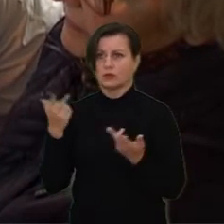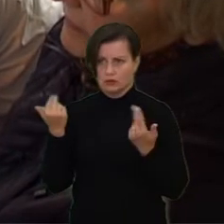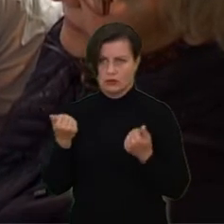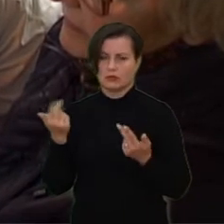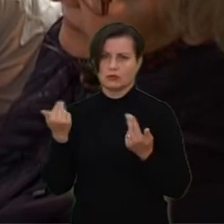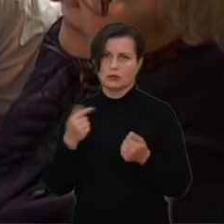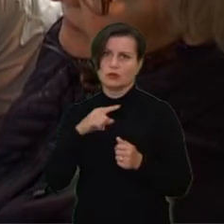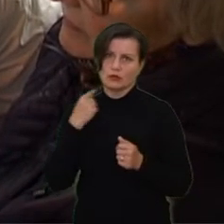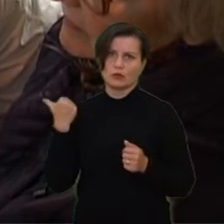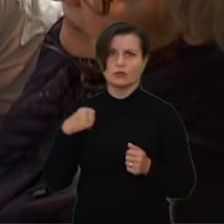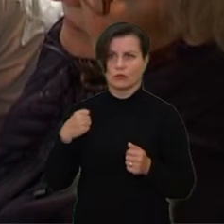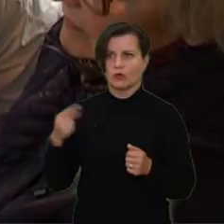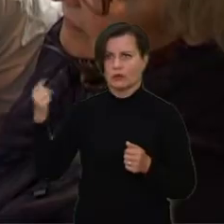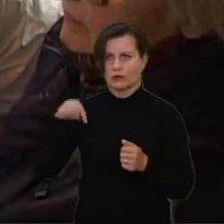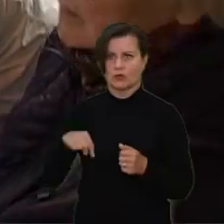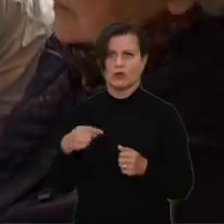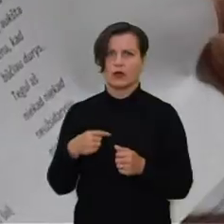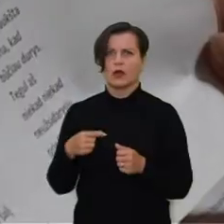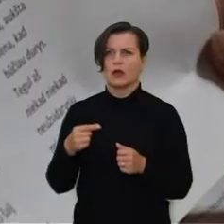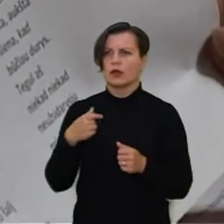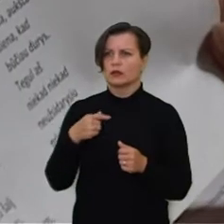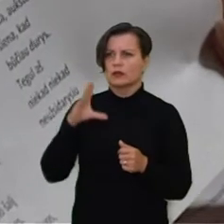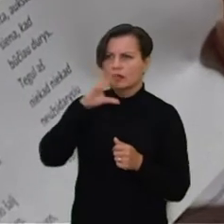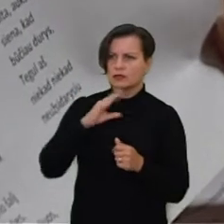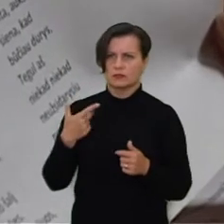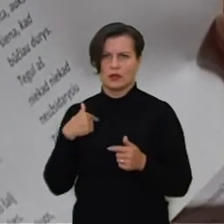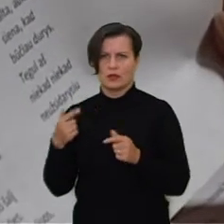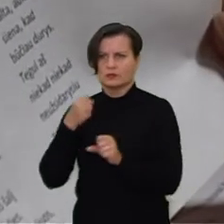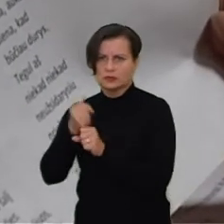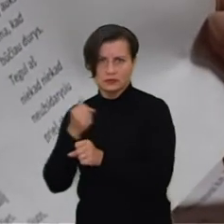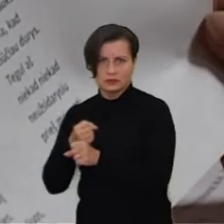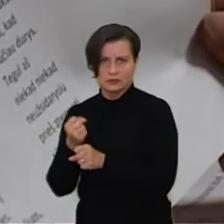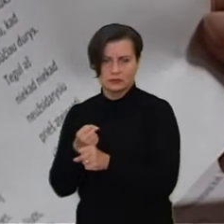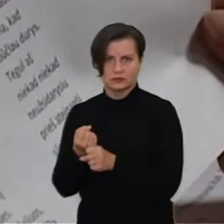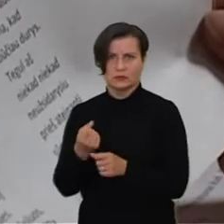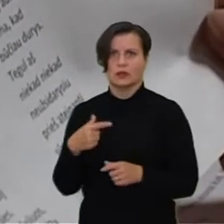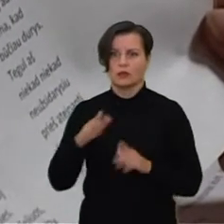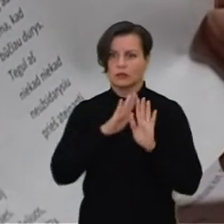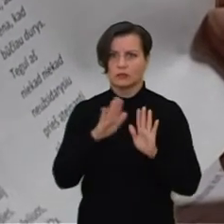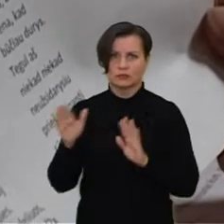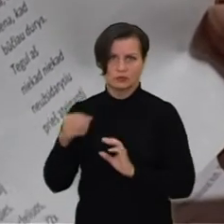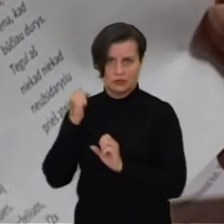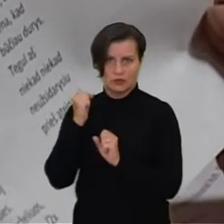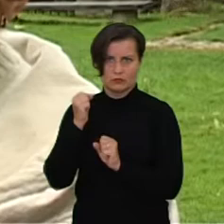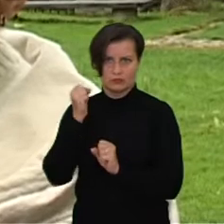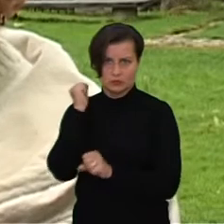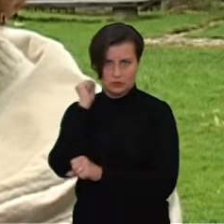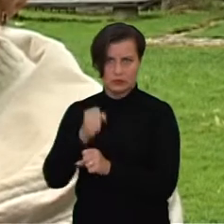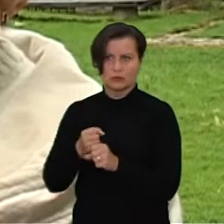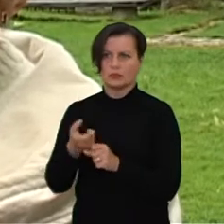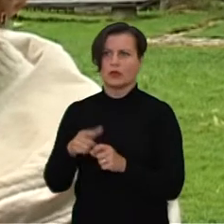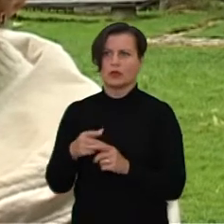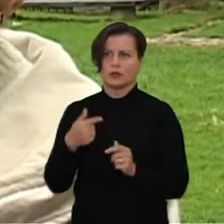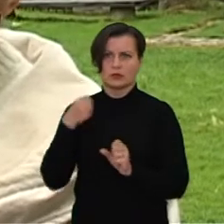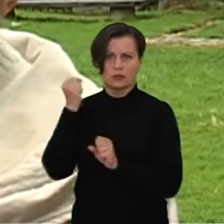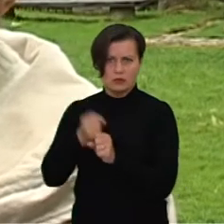ir parapė? Aplanko daug žmonių buvo spėjame suktis tiesą pasakius muziejaus darbuotojos.